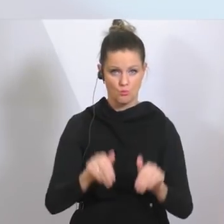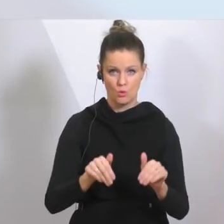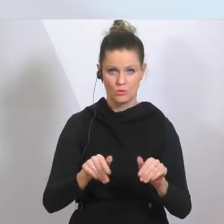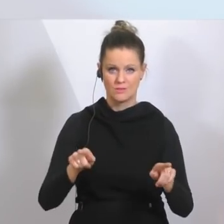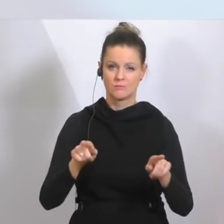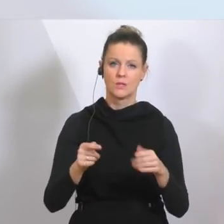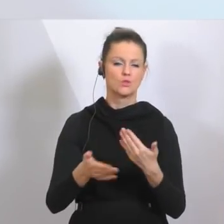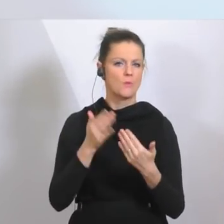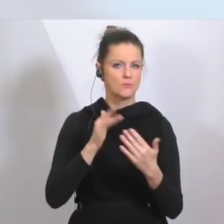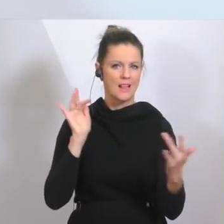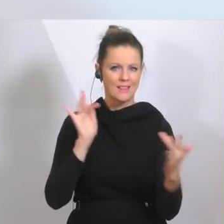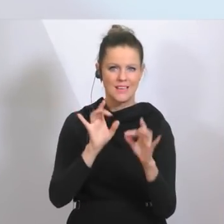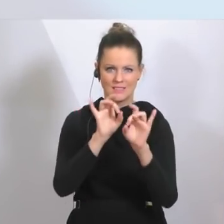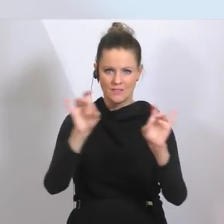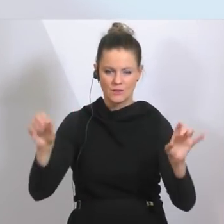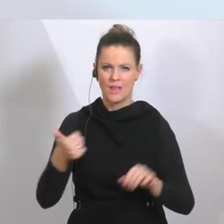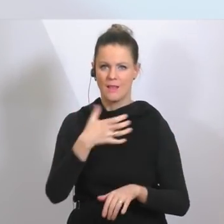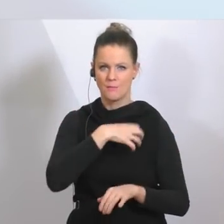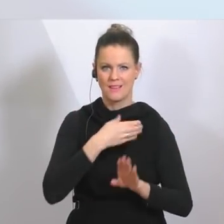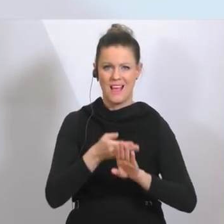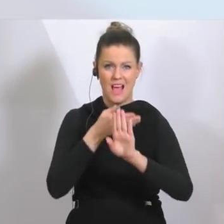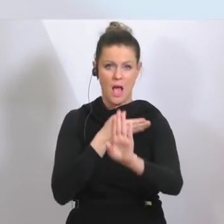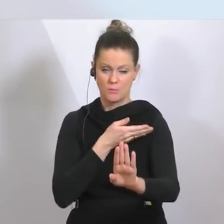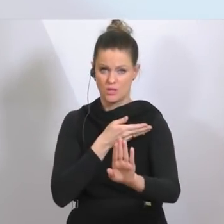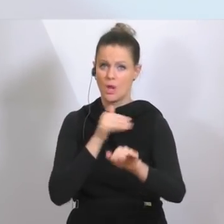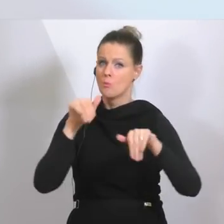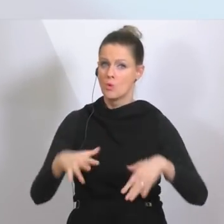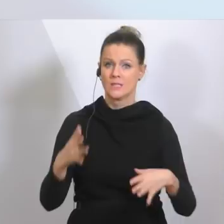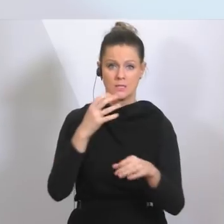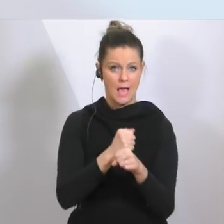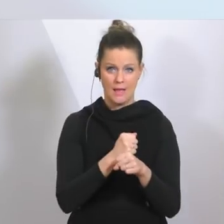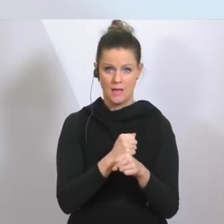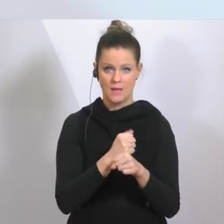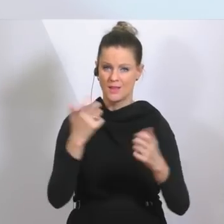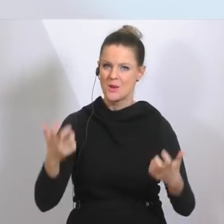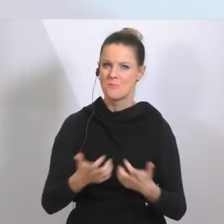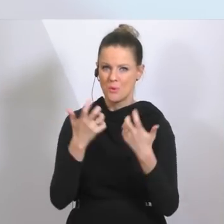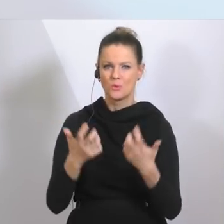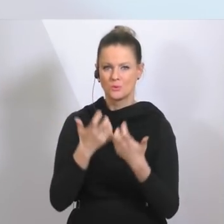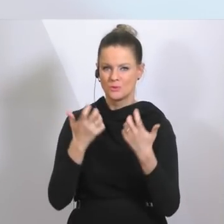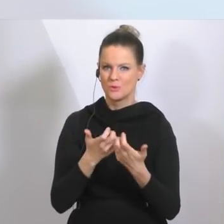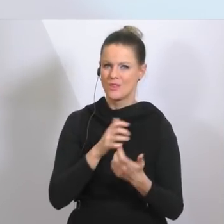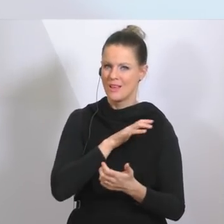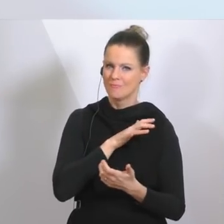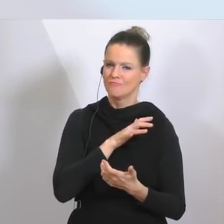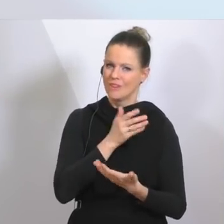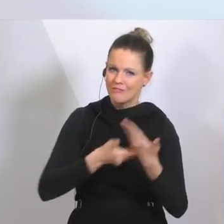Desinfektion und des 1 Meter Abstand, dass die eingehalten werden und dass die Produktion aber in allen wirtschaftlichen Zweigen,